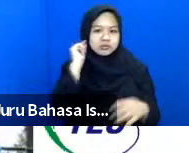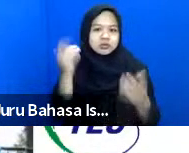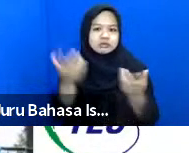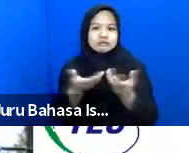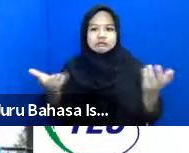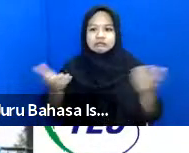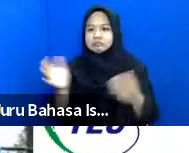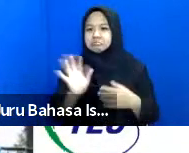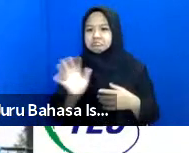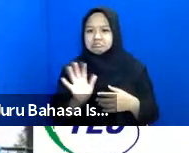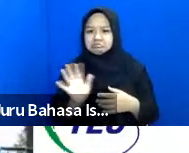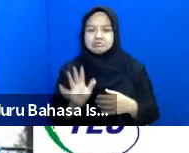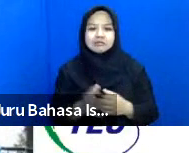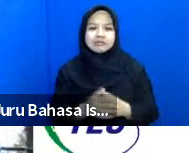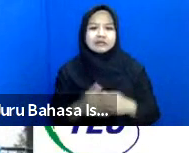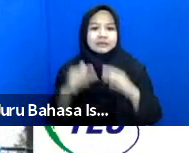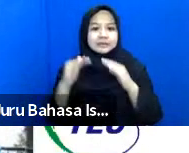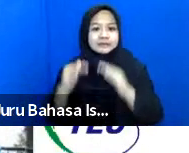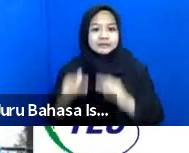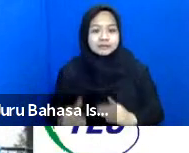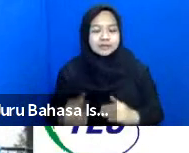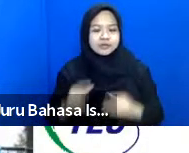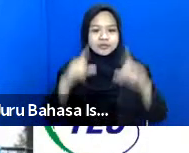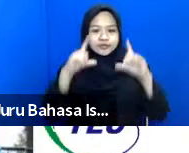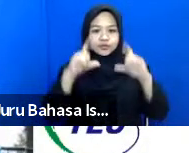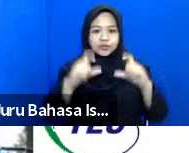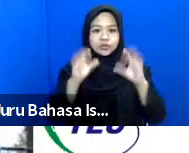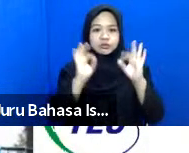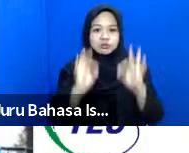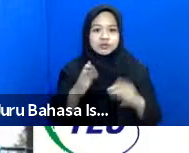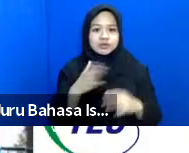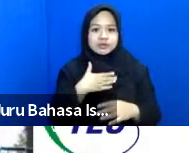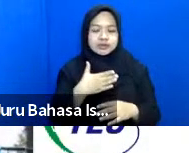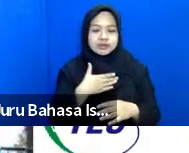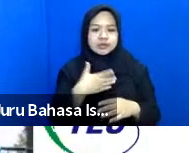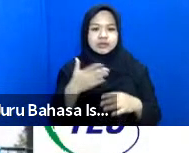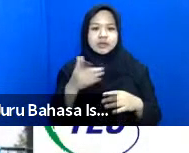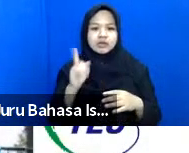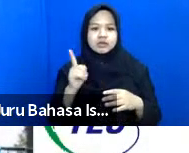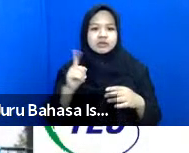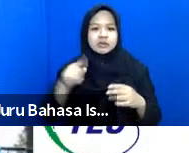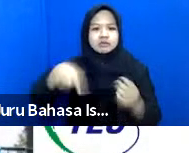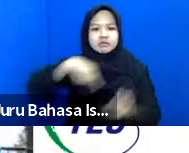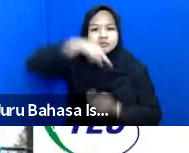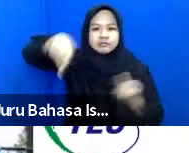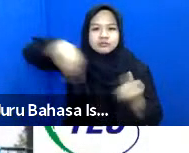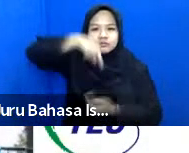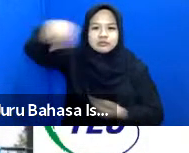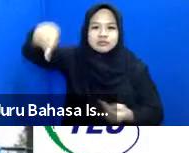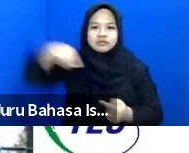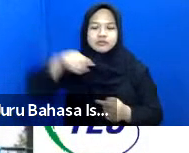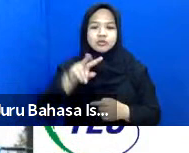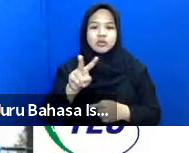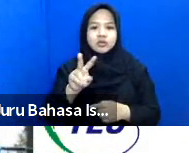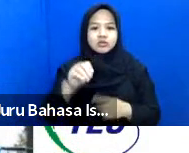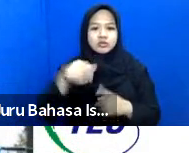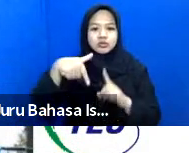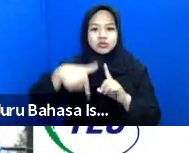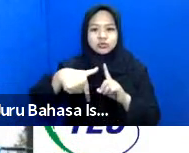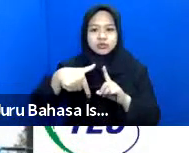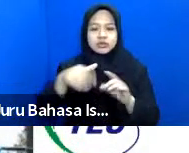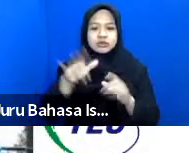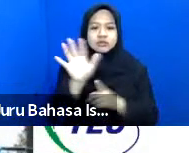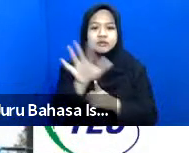di bawah adalah foto yang saya ambil pada saat badai seklon cempaka tahun 2017 di